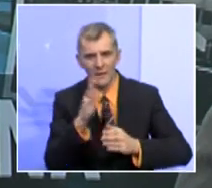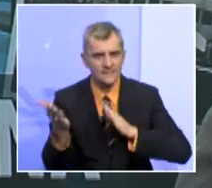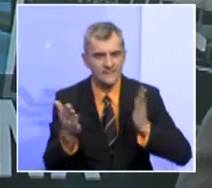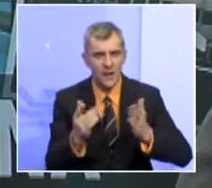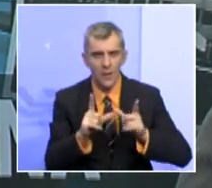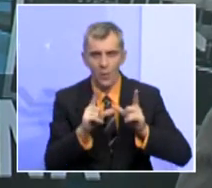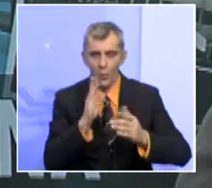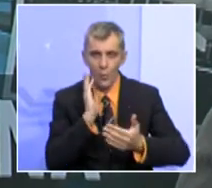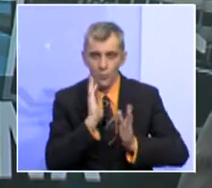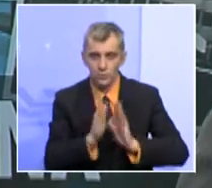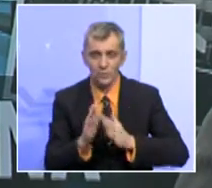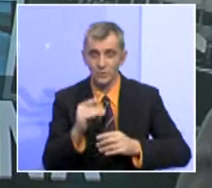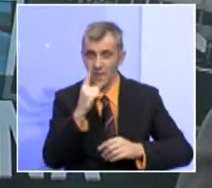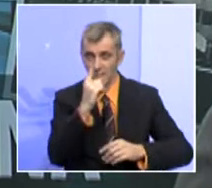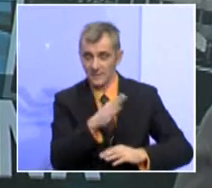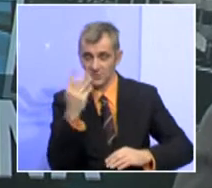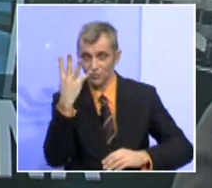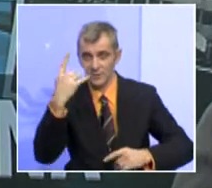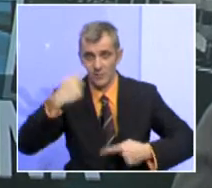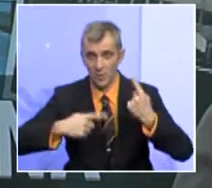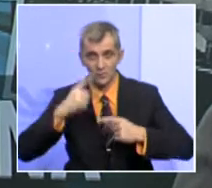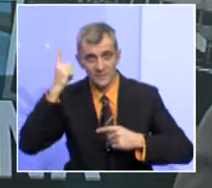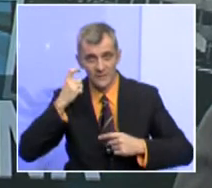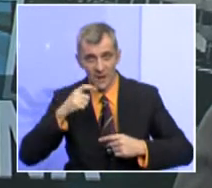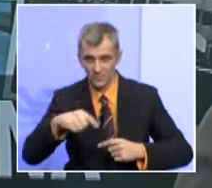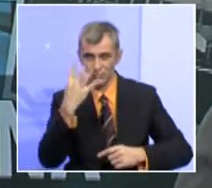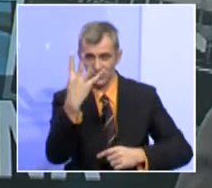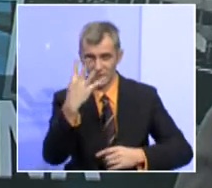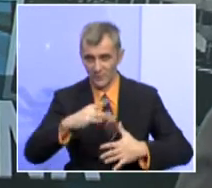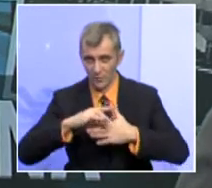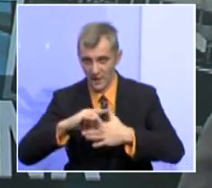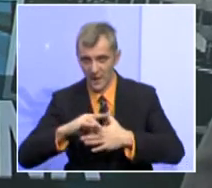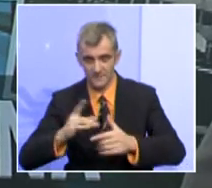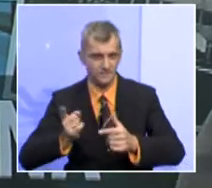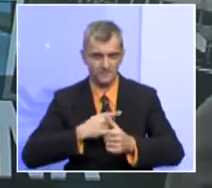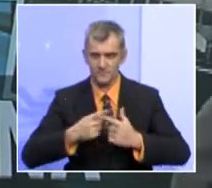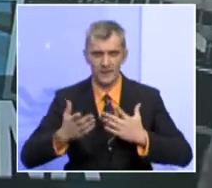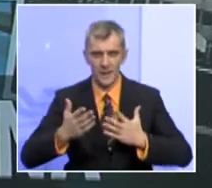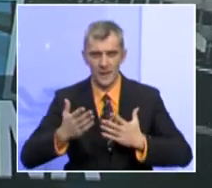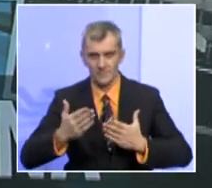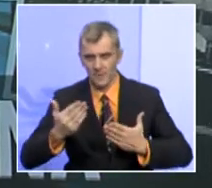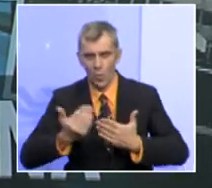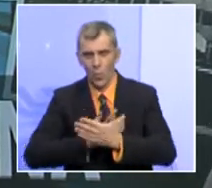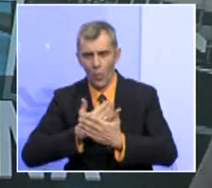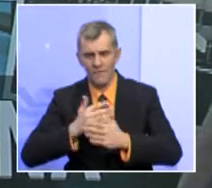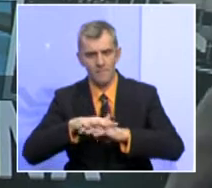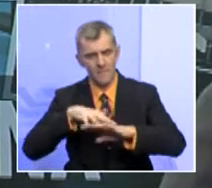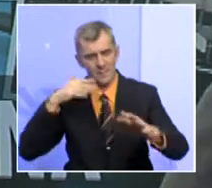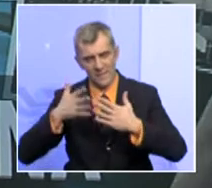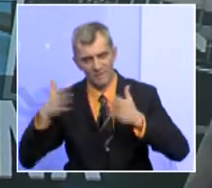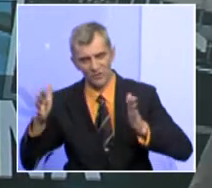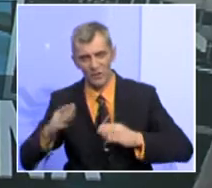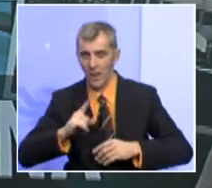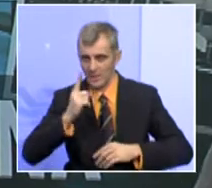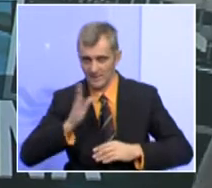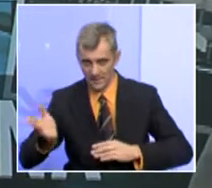jedne strane četiri političke stranke koje čine ovu četvorku ili novu takozvanu parlamentarnu većinu,